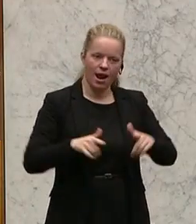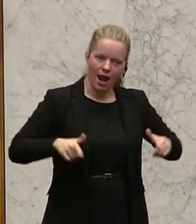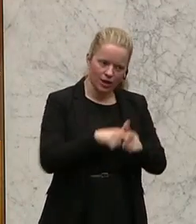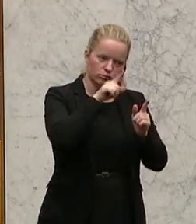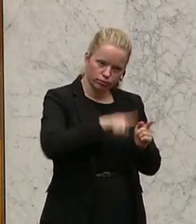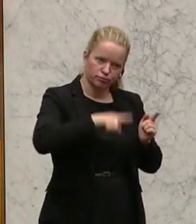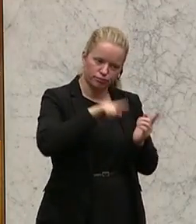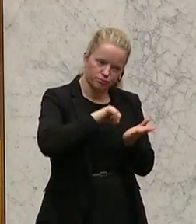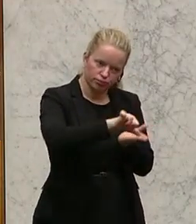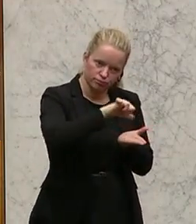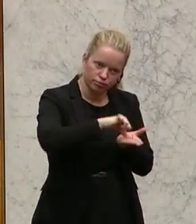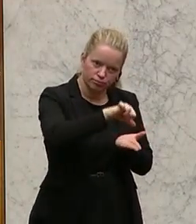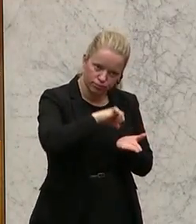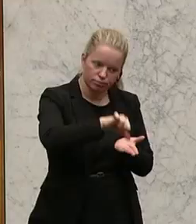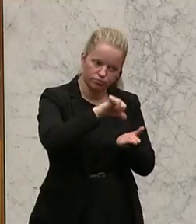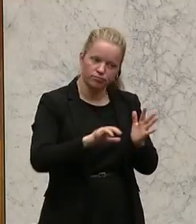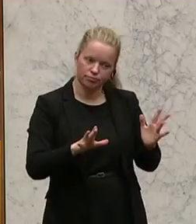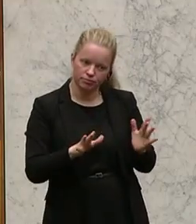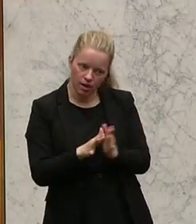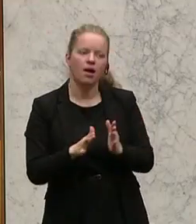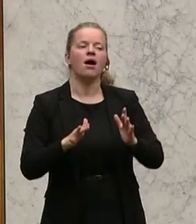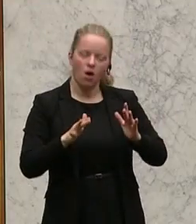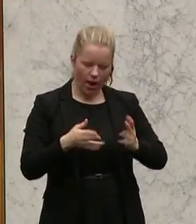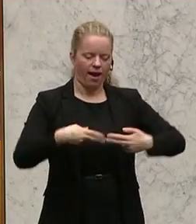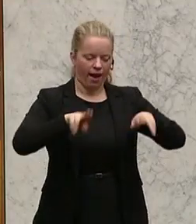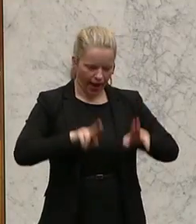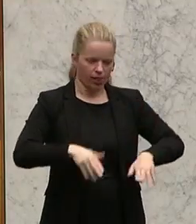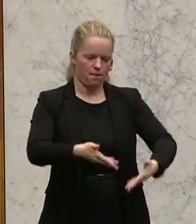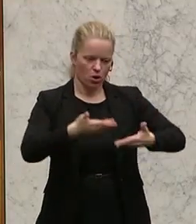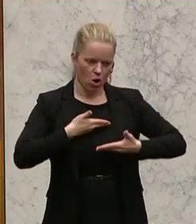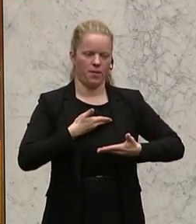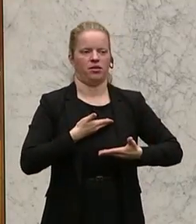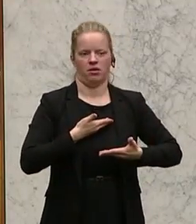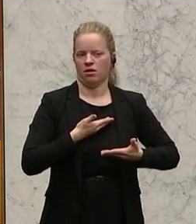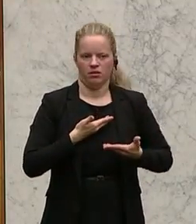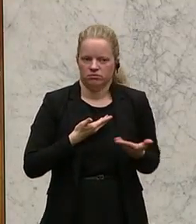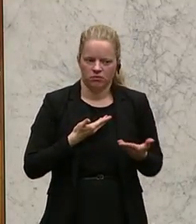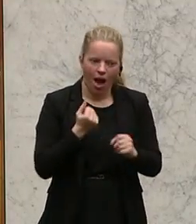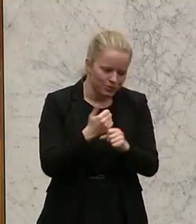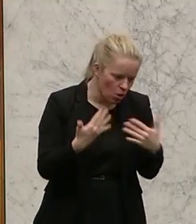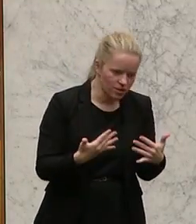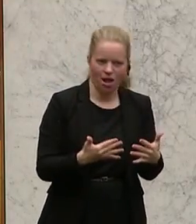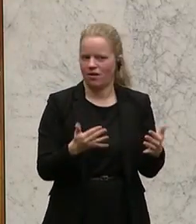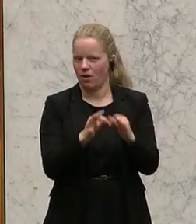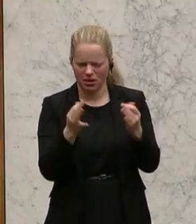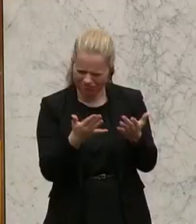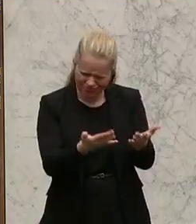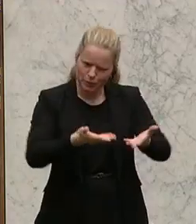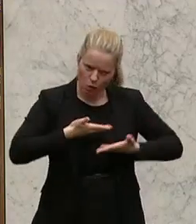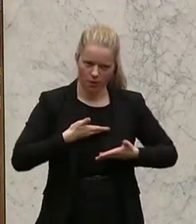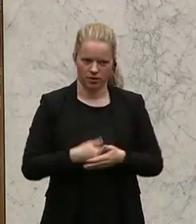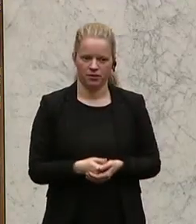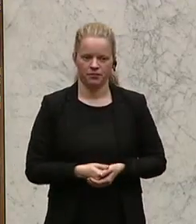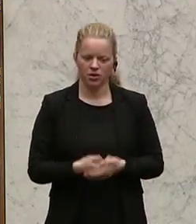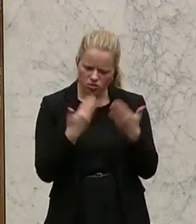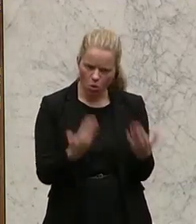die Systeme einzahlt, auch diese Anwaltschaften tatsächlich auch erwirbt. Das ist auch so. Da können Sie jetzt sagen, was für eine,